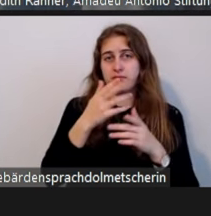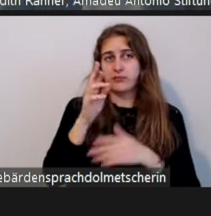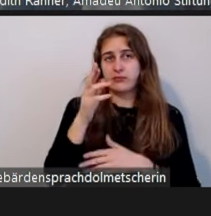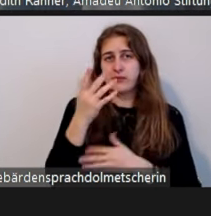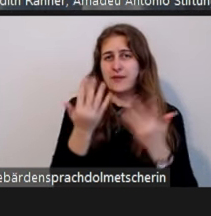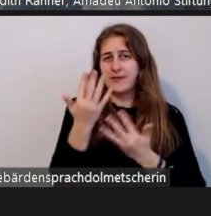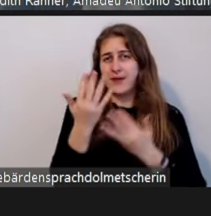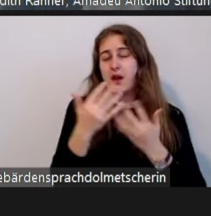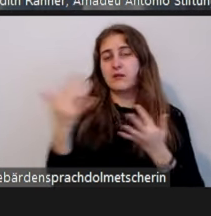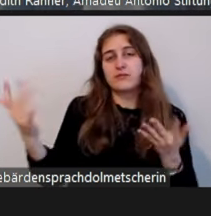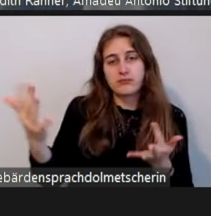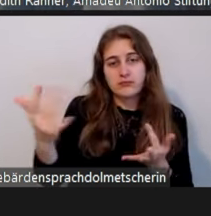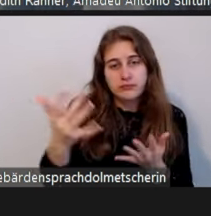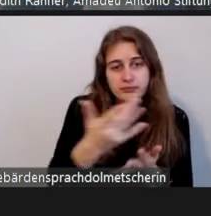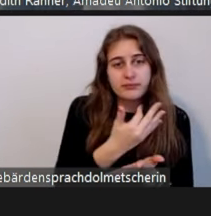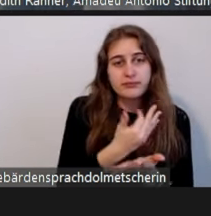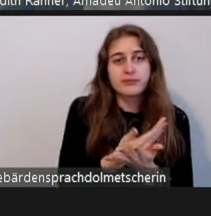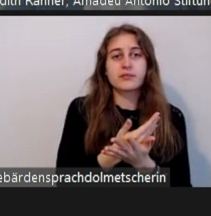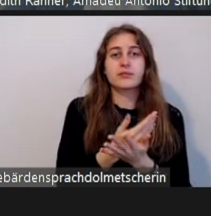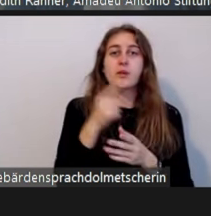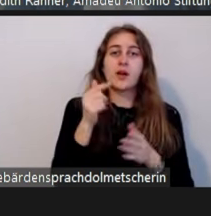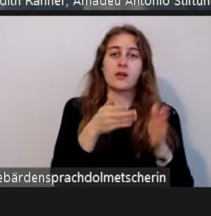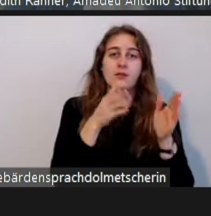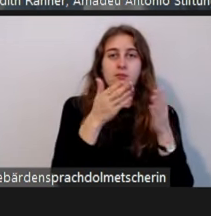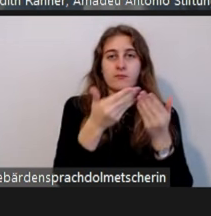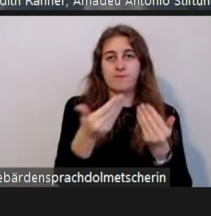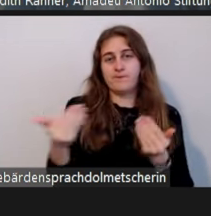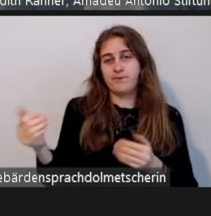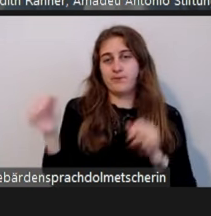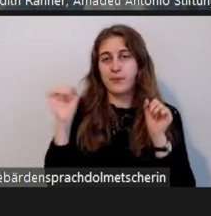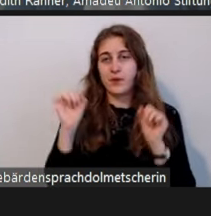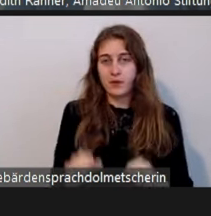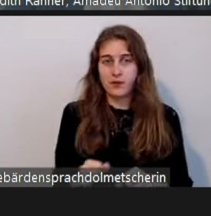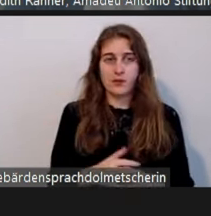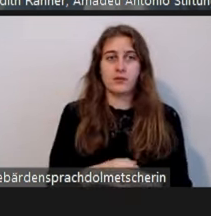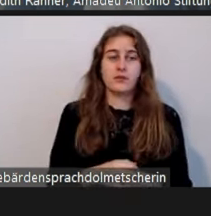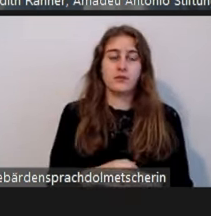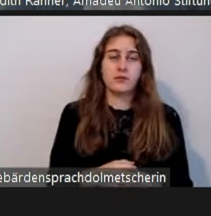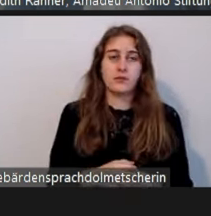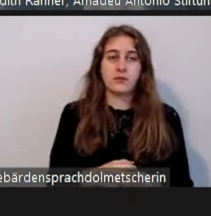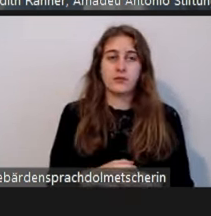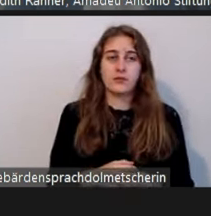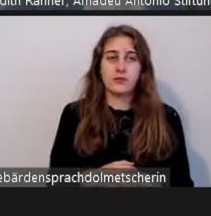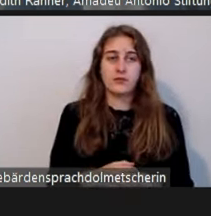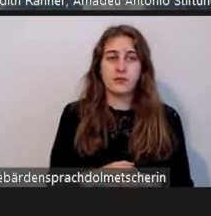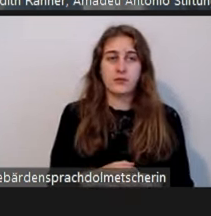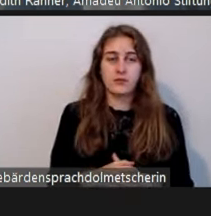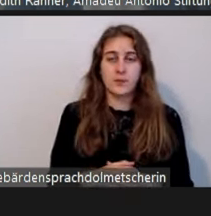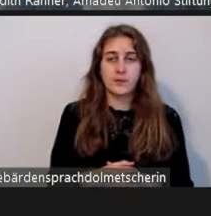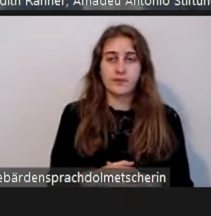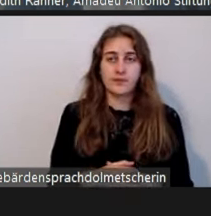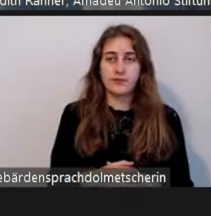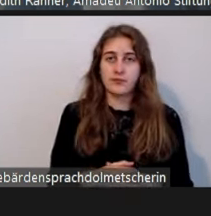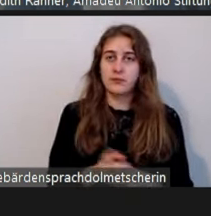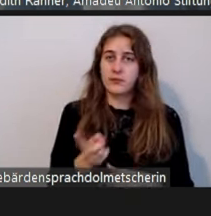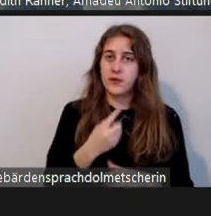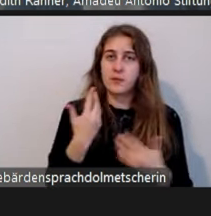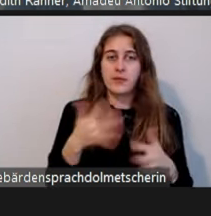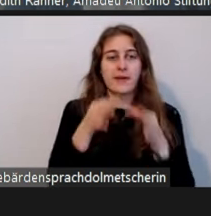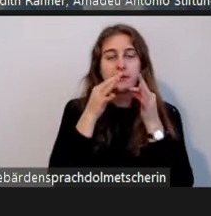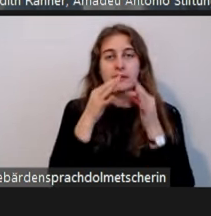so weit es uns möglich war im Rahmen der Zeit und Ressourcen, erste so feinere Analysen,